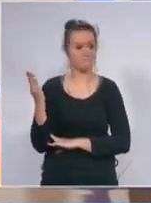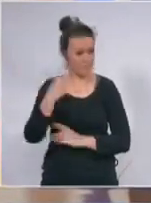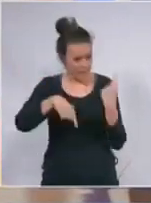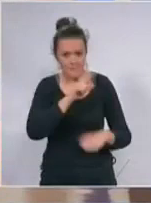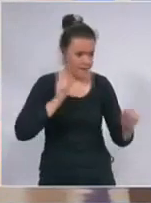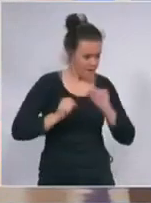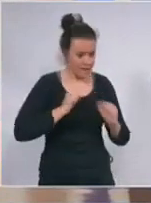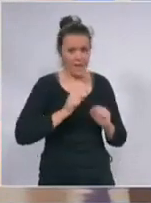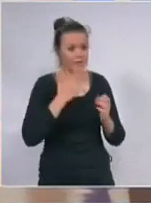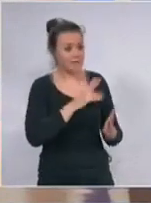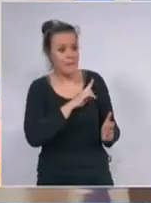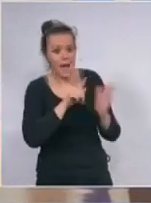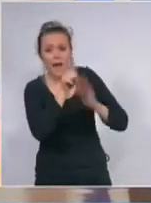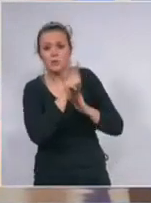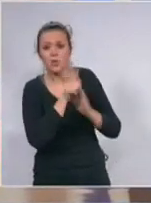ostanemo kod kući